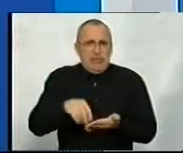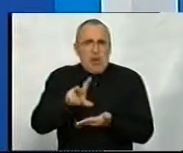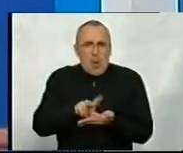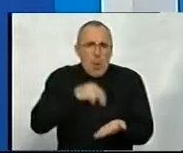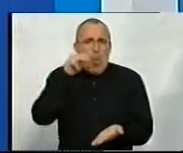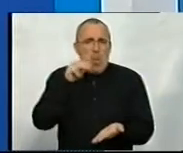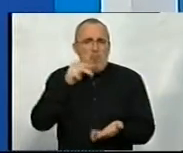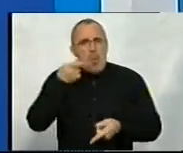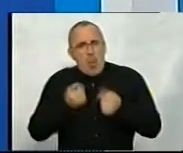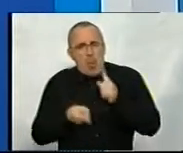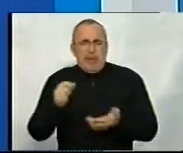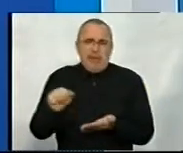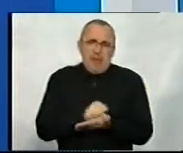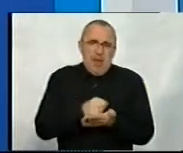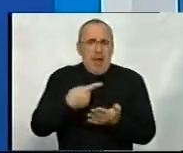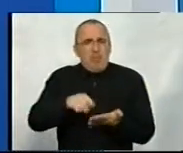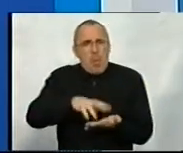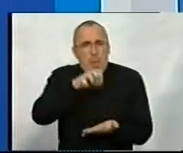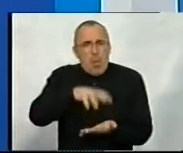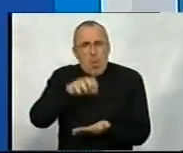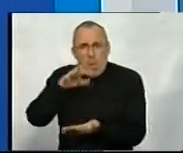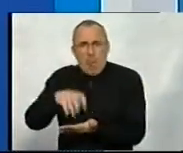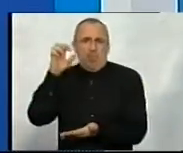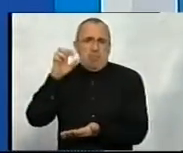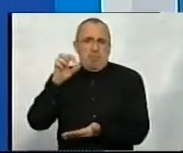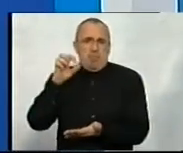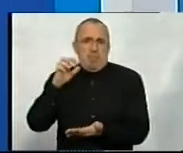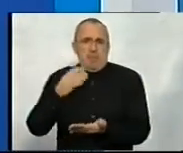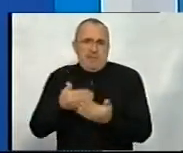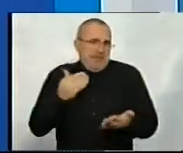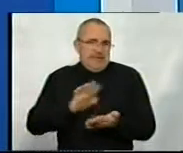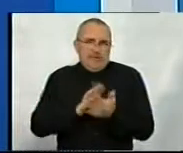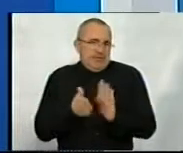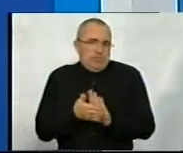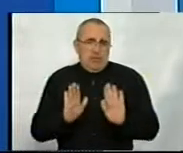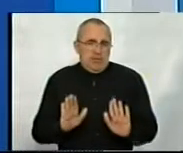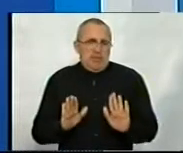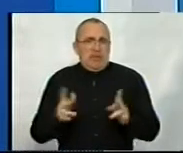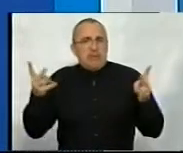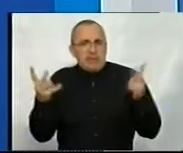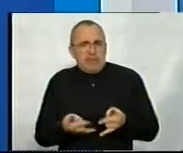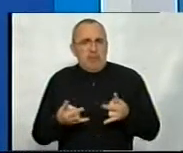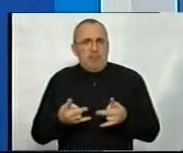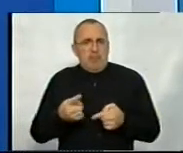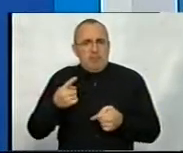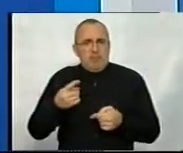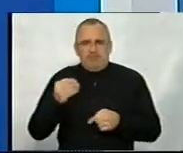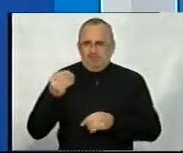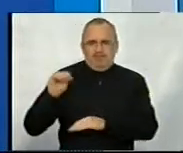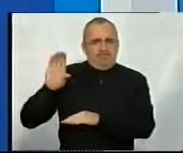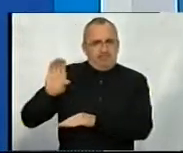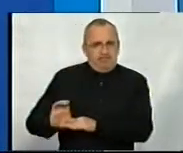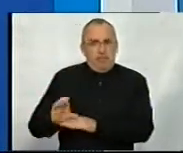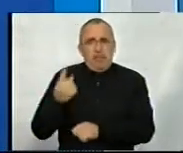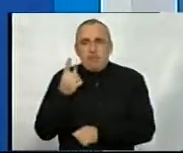хоч або ж оригінали документів, або копії, в залежності від ситуації. Потрібна бути певна сума грошей, хоч